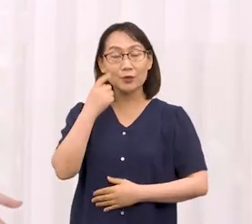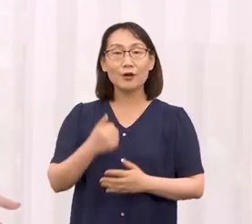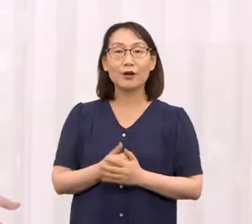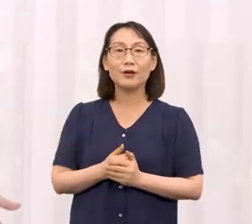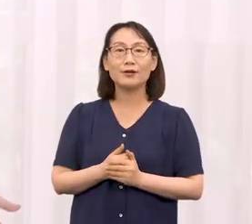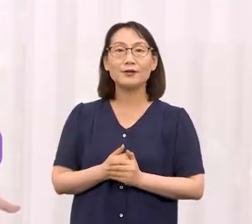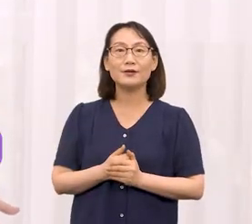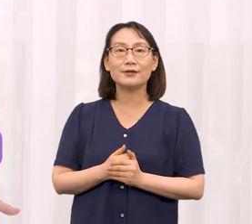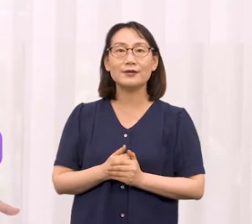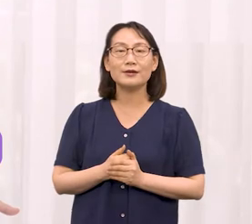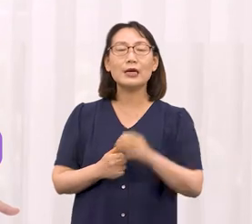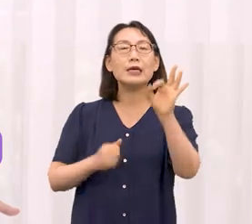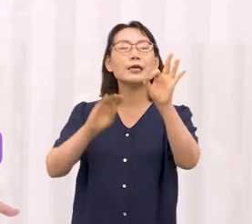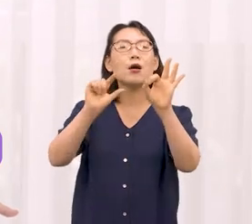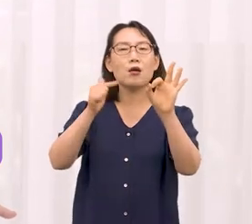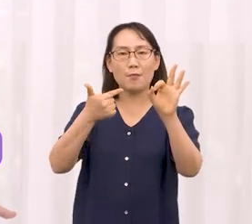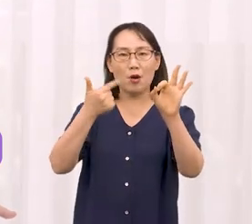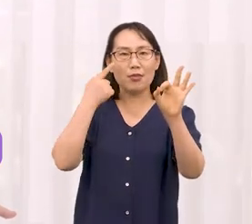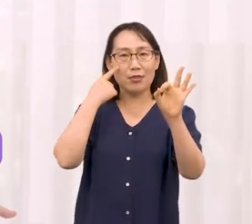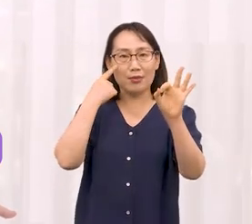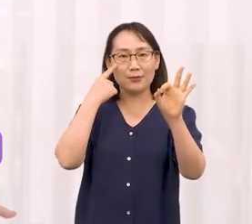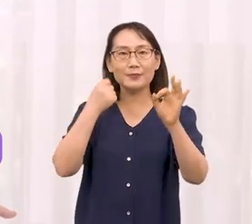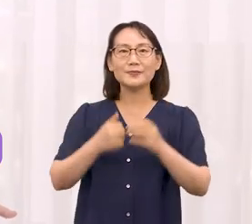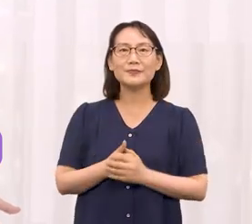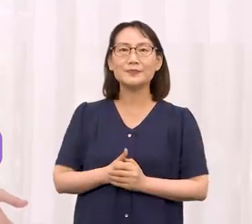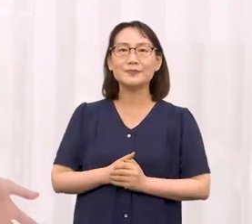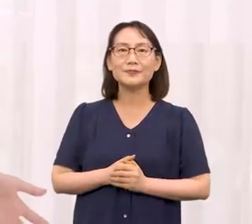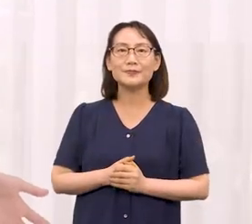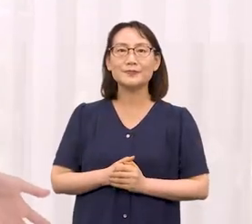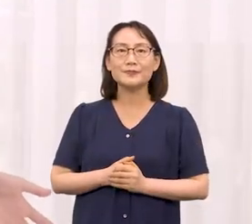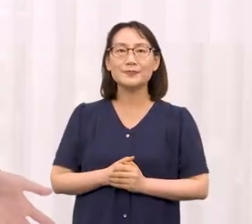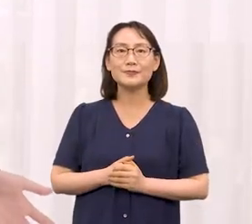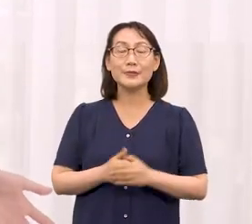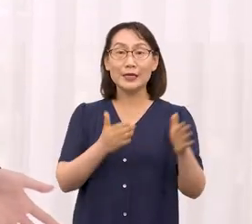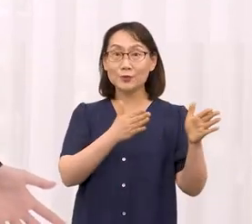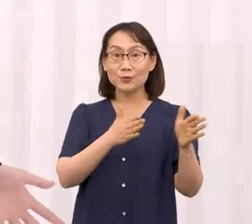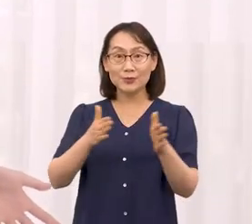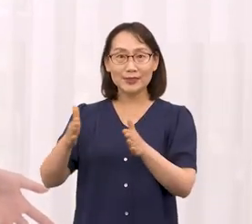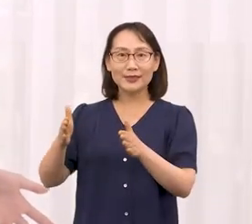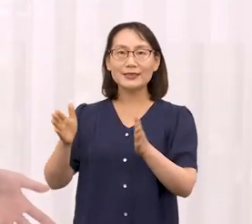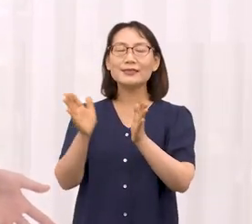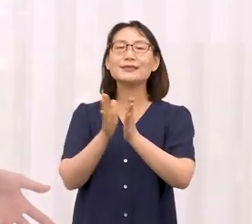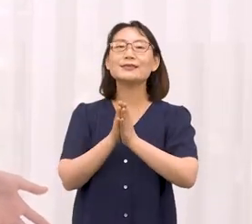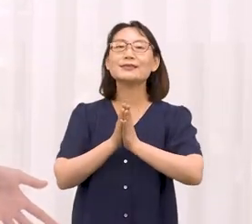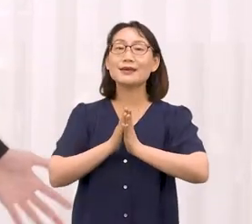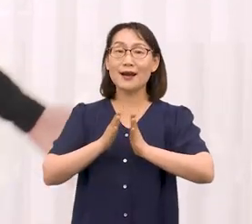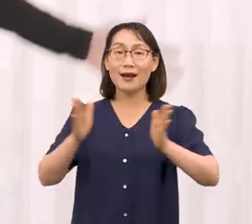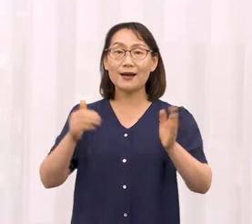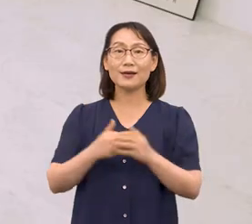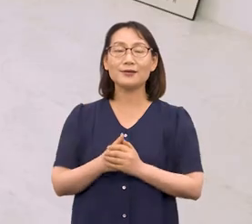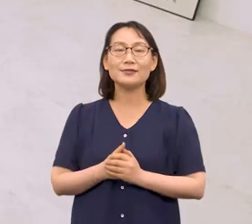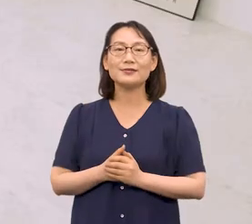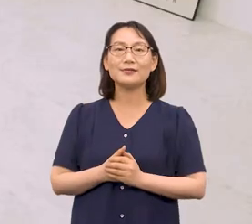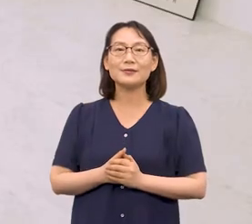이 동작 총 10번 진행해보도록 하겠습니다. 준비, 시작